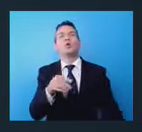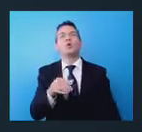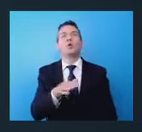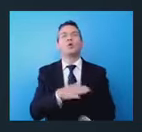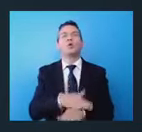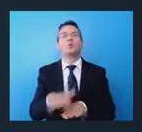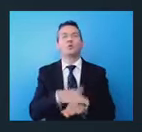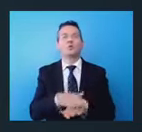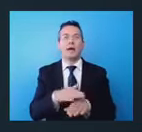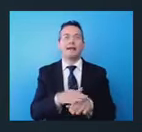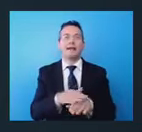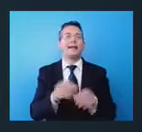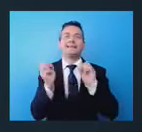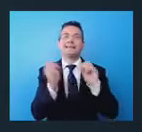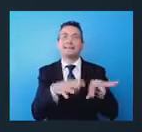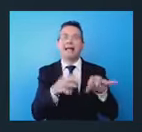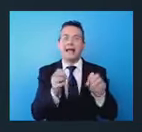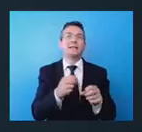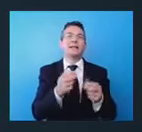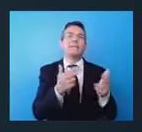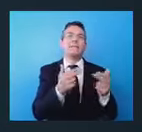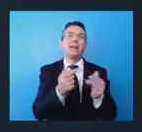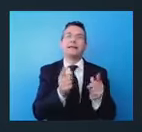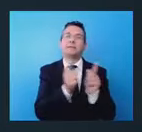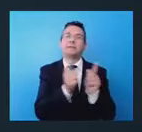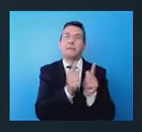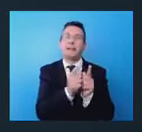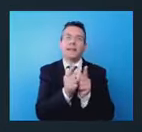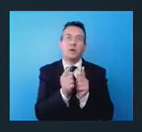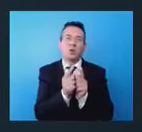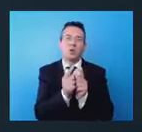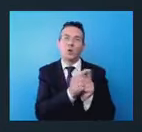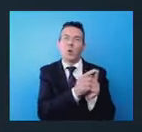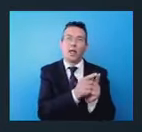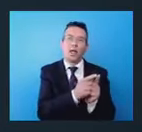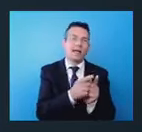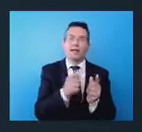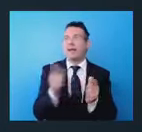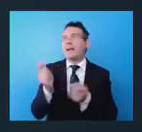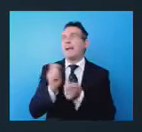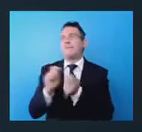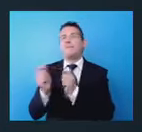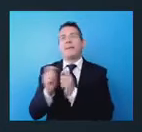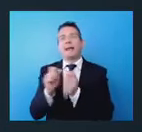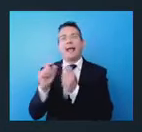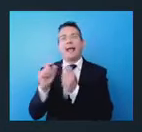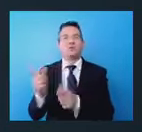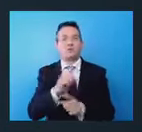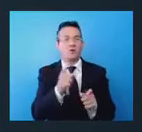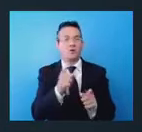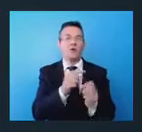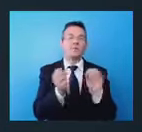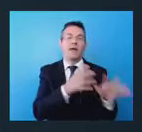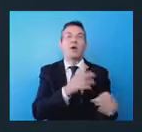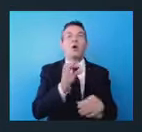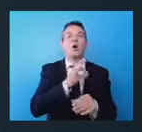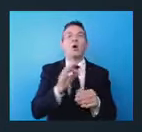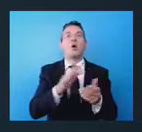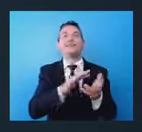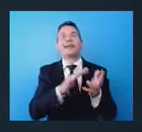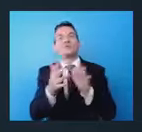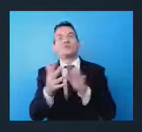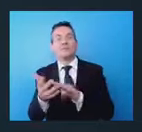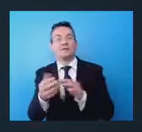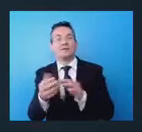pesca, quindi i pesci di piccola taglia che non trovano conferimento sul mercato o piuttosto gli scarti di trasformazione. Qui